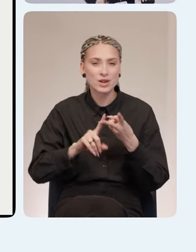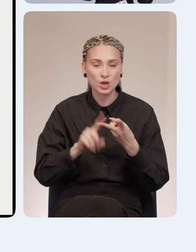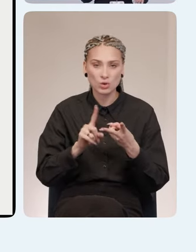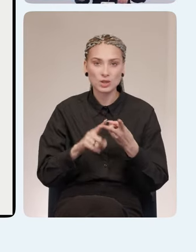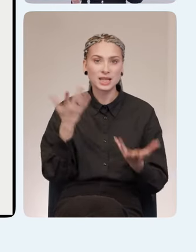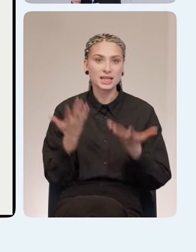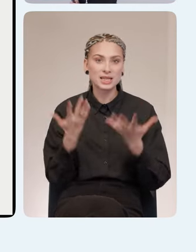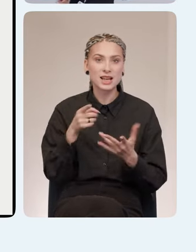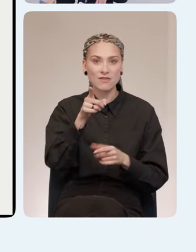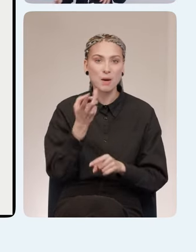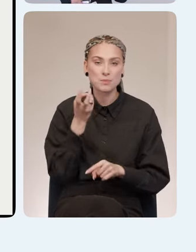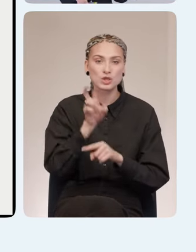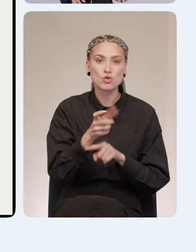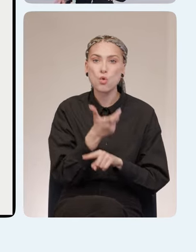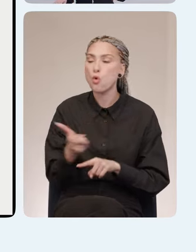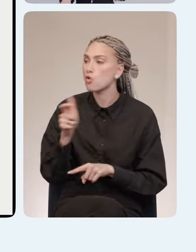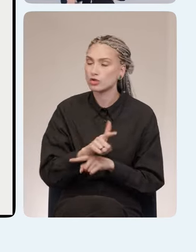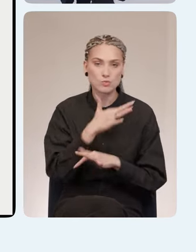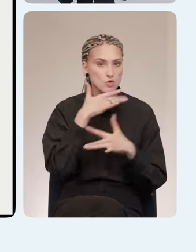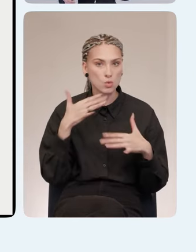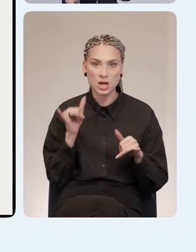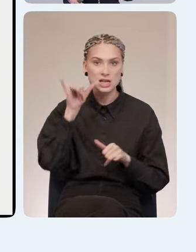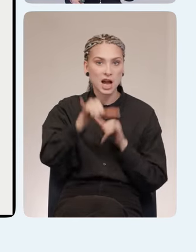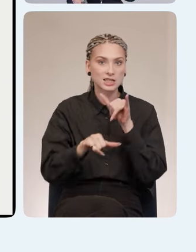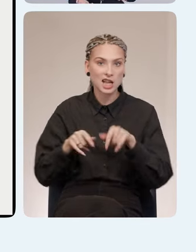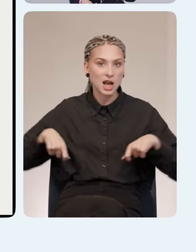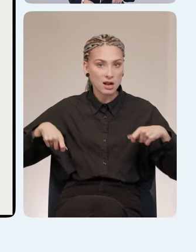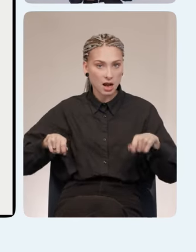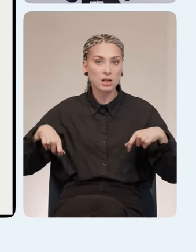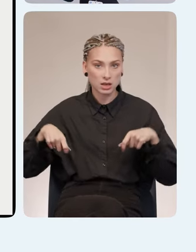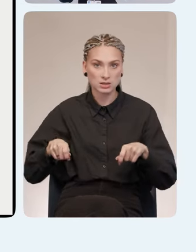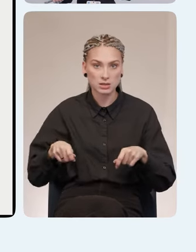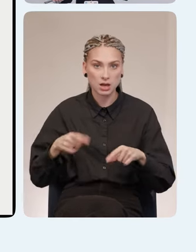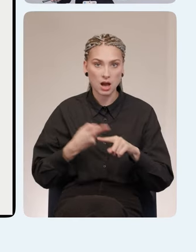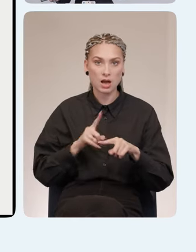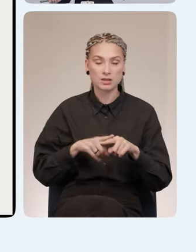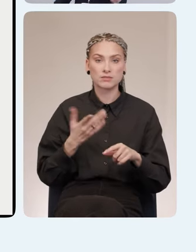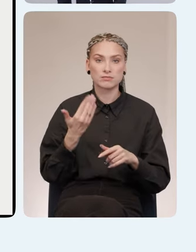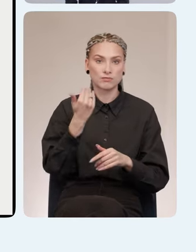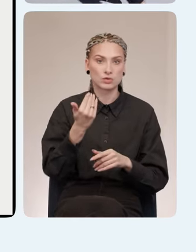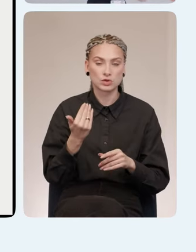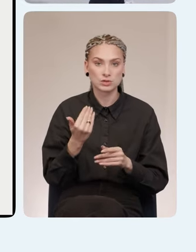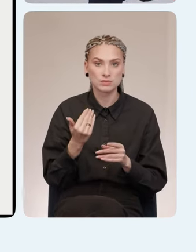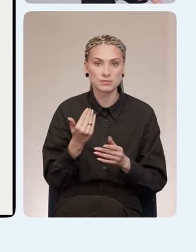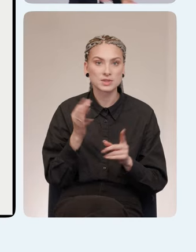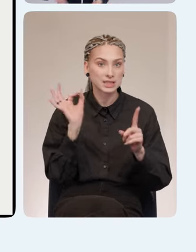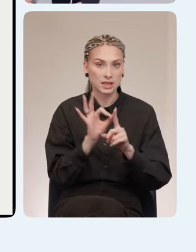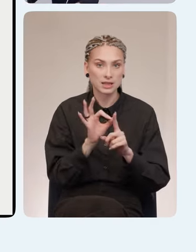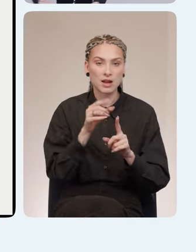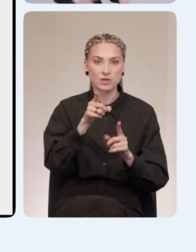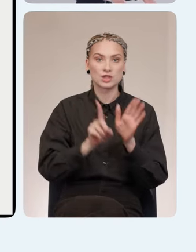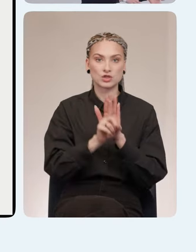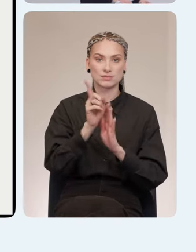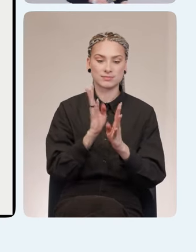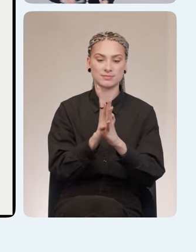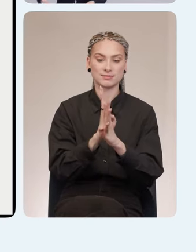Если к вам пришли очень много гостей на инвалидных колясках, а это ваша цель в том числе, они начинают выстраиваться